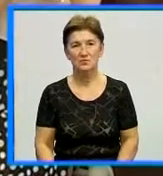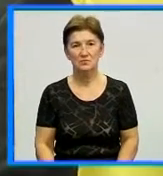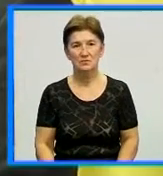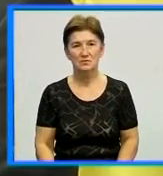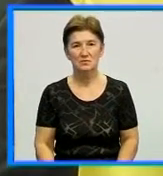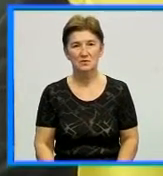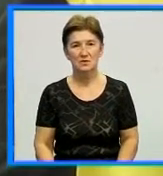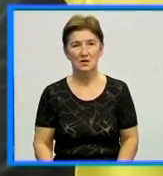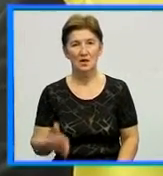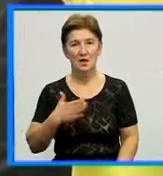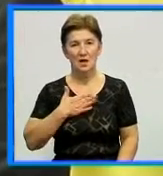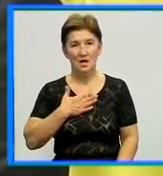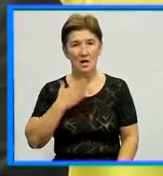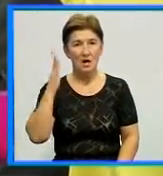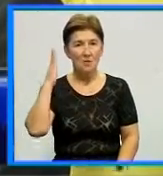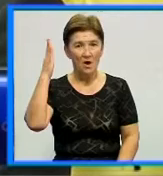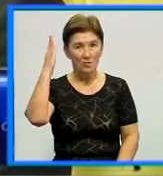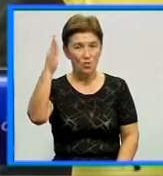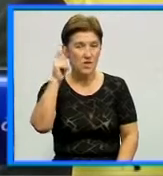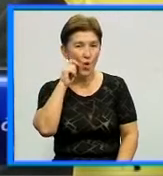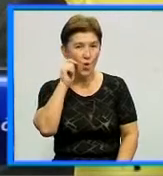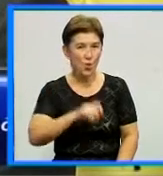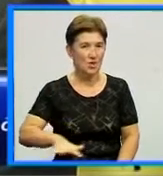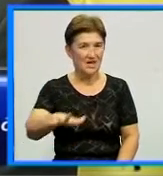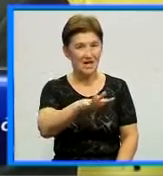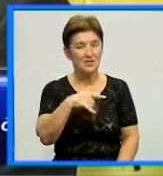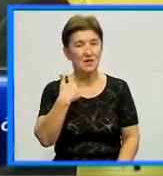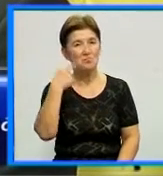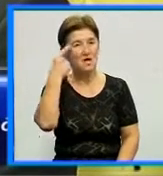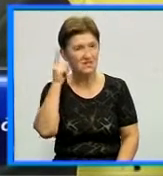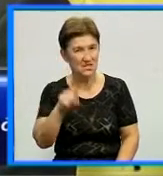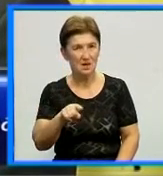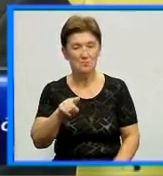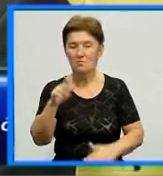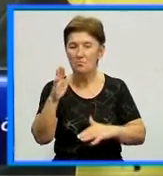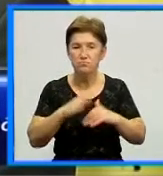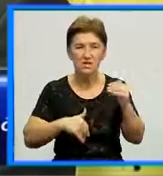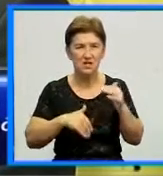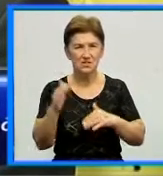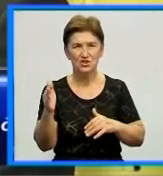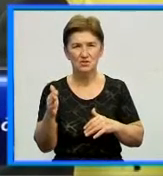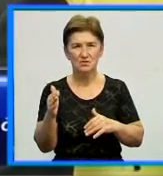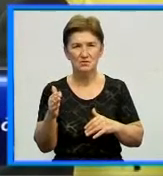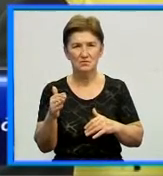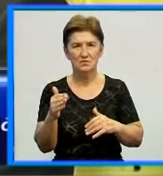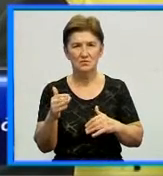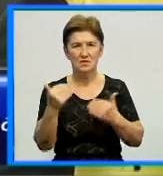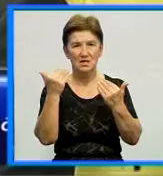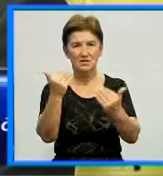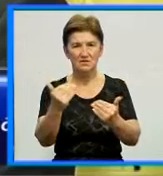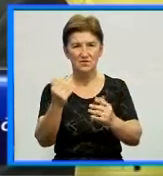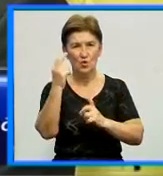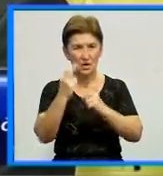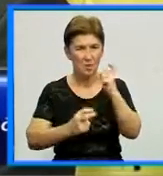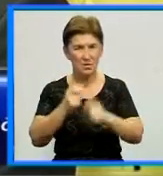Це майбутнє України, це незалежність України. Тому що ми знаємо, що практично східно-озбагачений комбінат, і директора